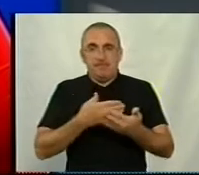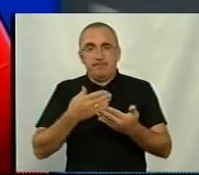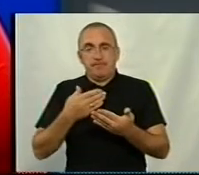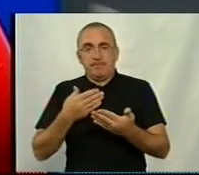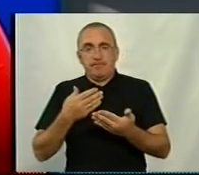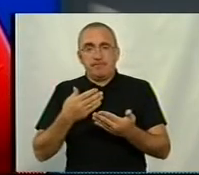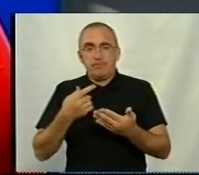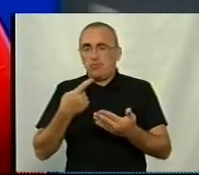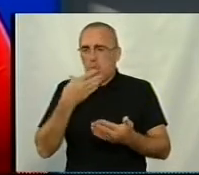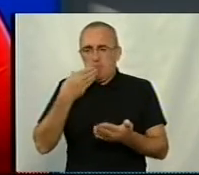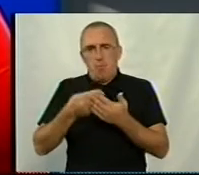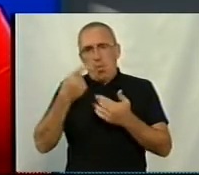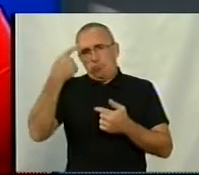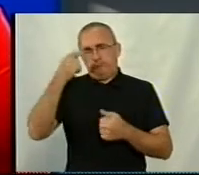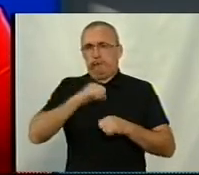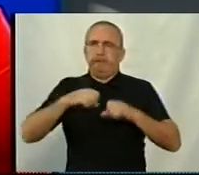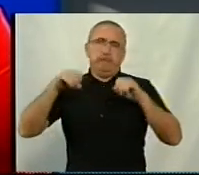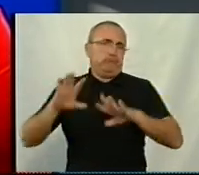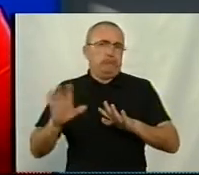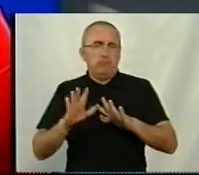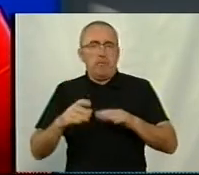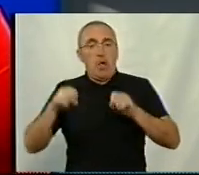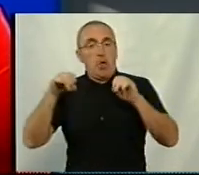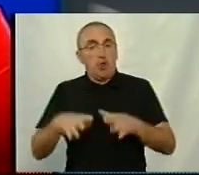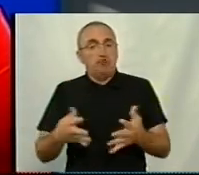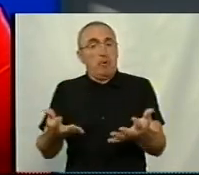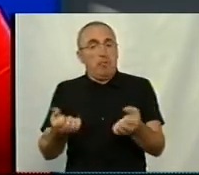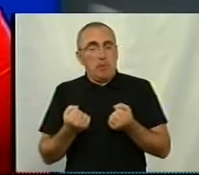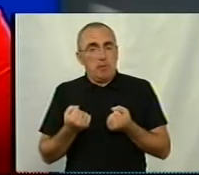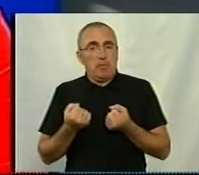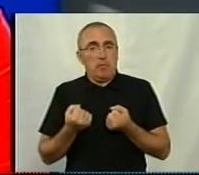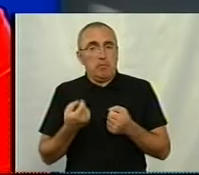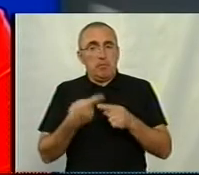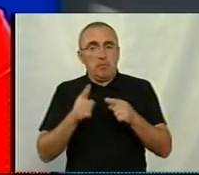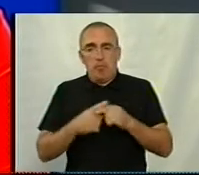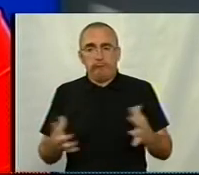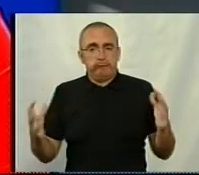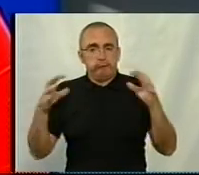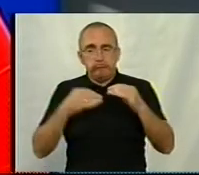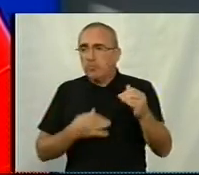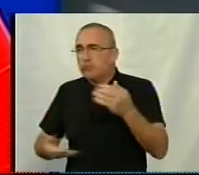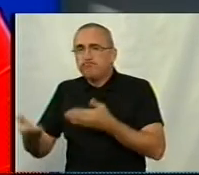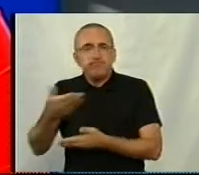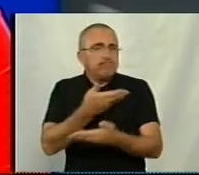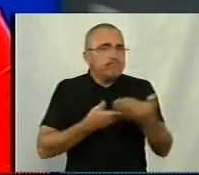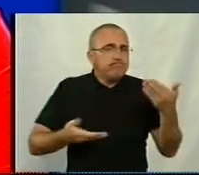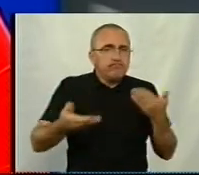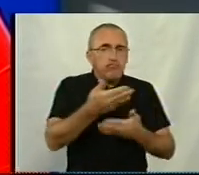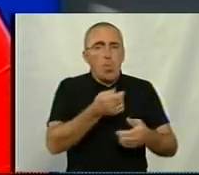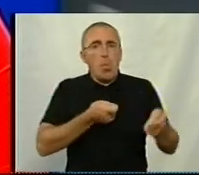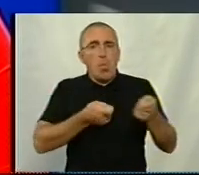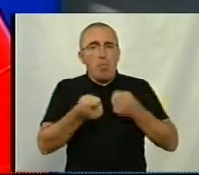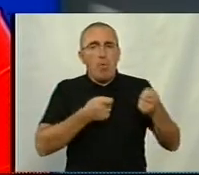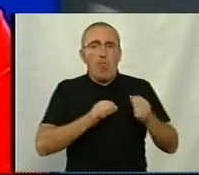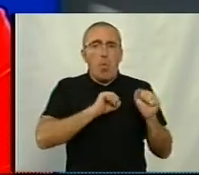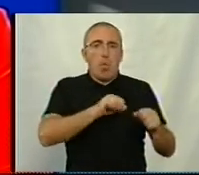одноосібно приймаємо ці рішення. Ці рішення приймаються, скажімо, такому симбіозі. Ми спілкуємося із управлінням